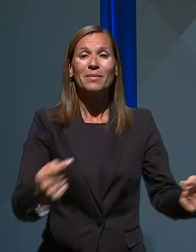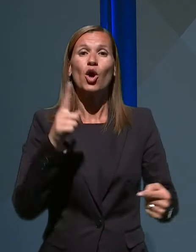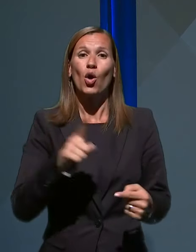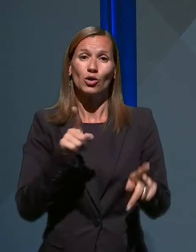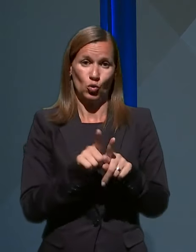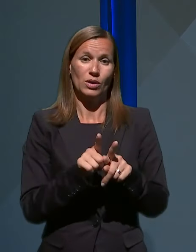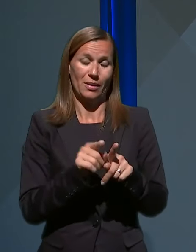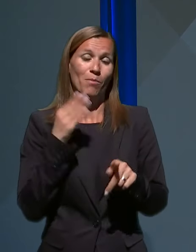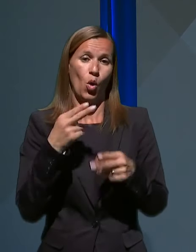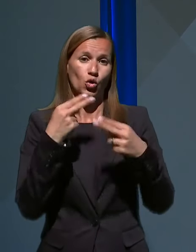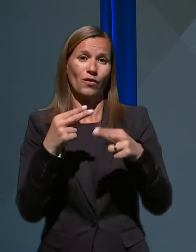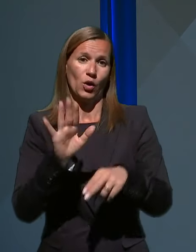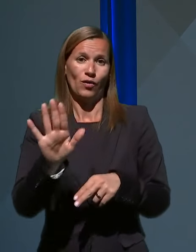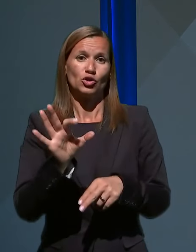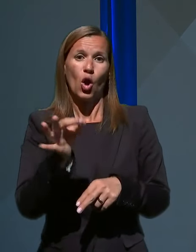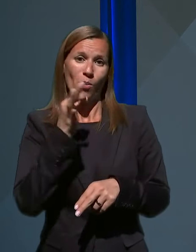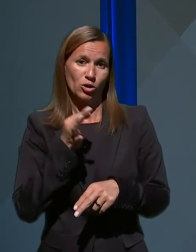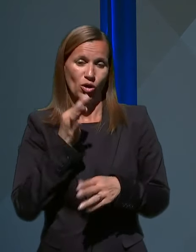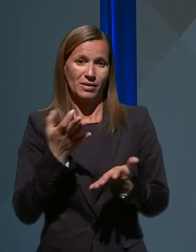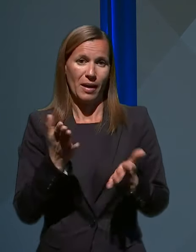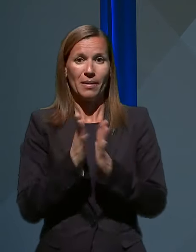vaše vprašanja. gospod minister prosim.